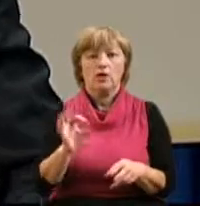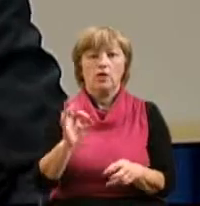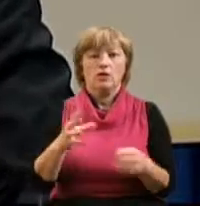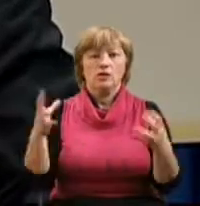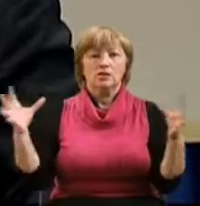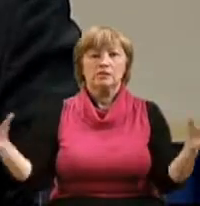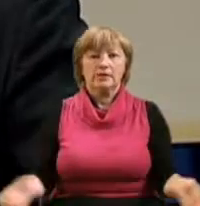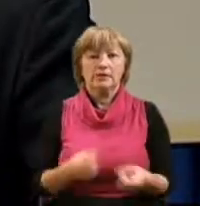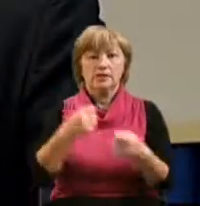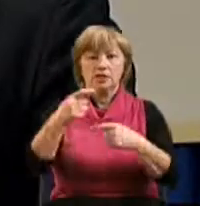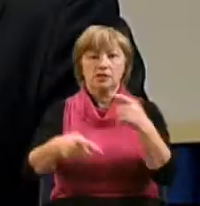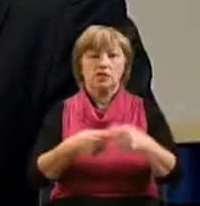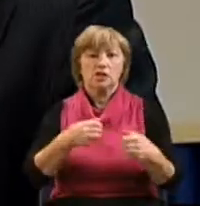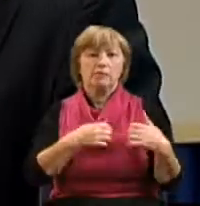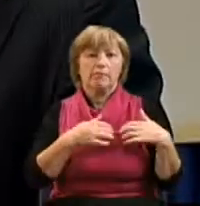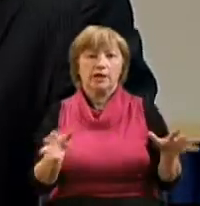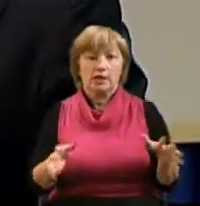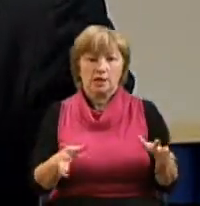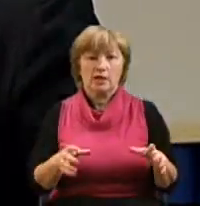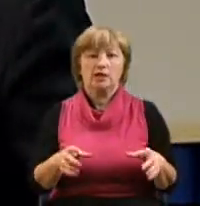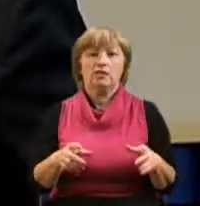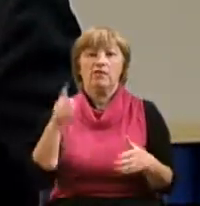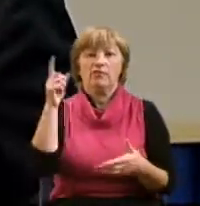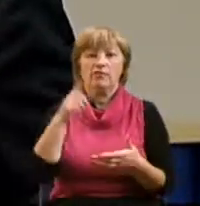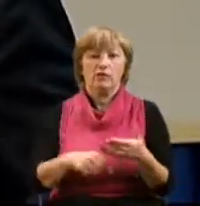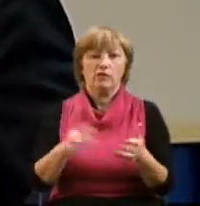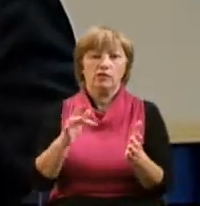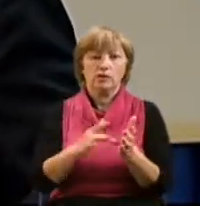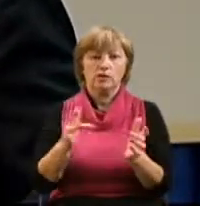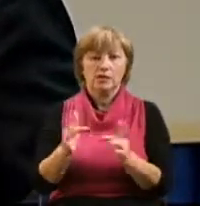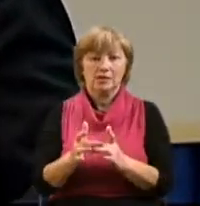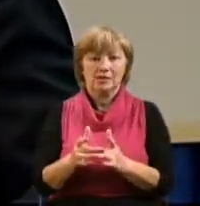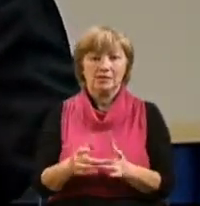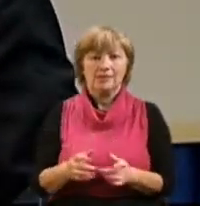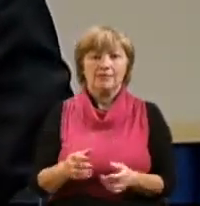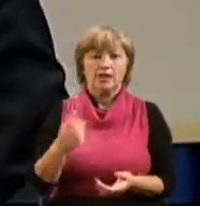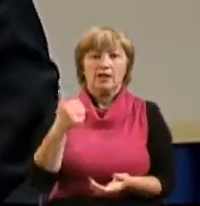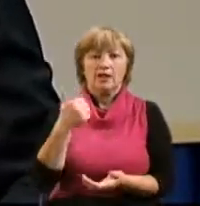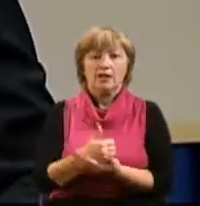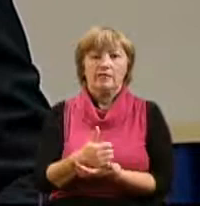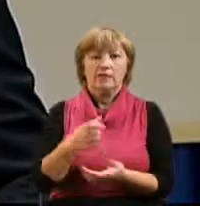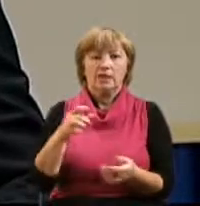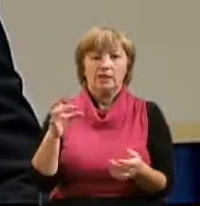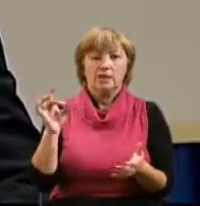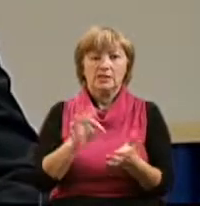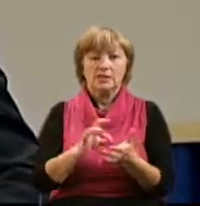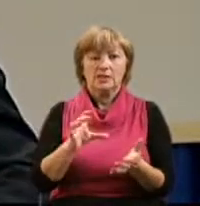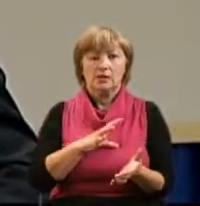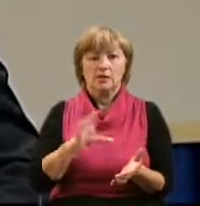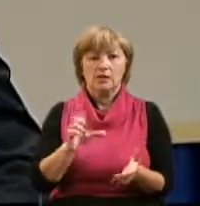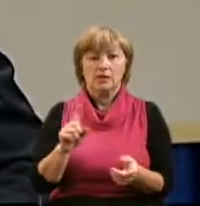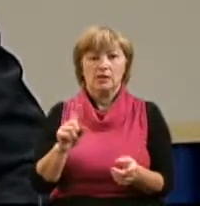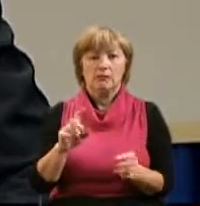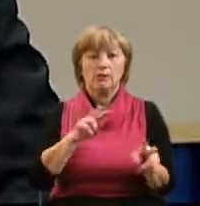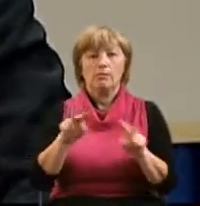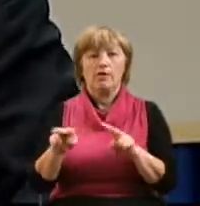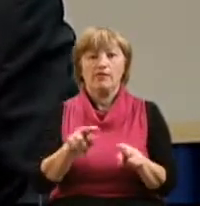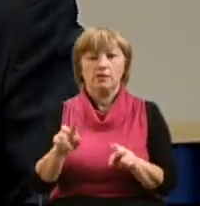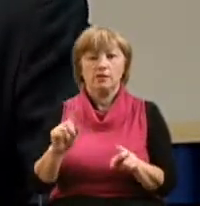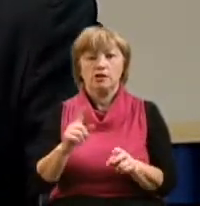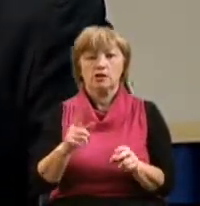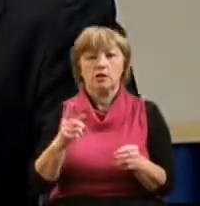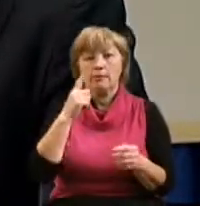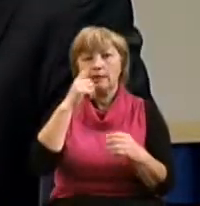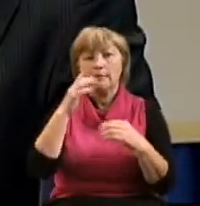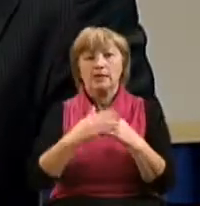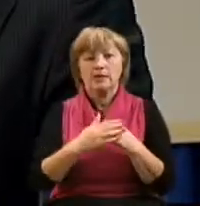спасении через покаяние и веру в Иисуса Христа. Основная цель их призвания было проповедовать, что